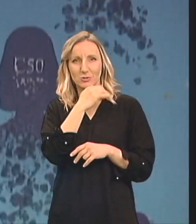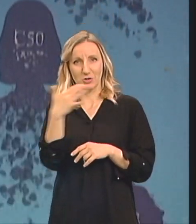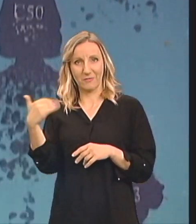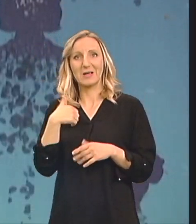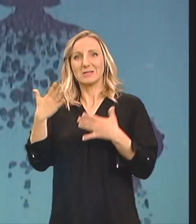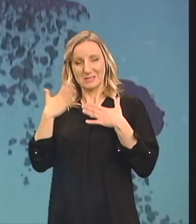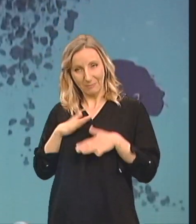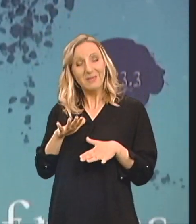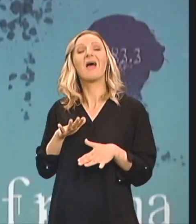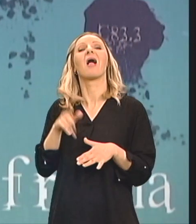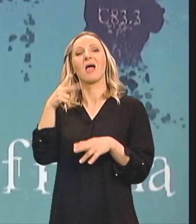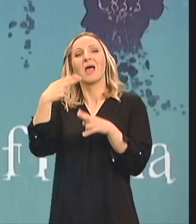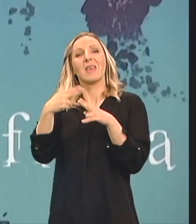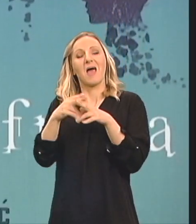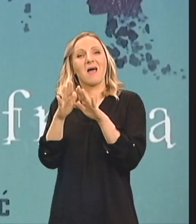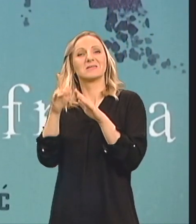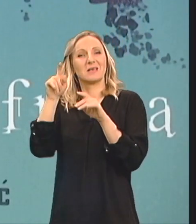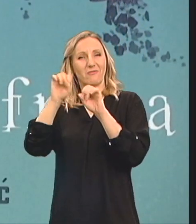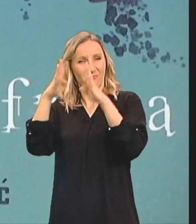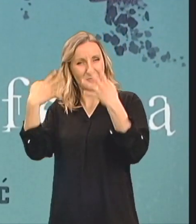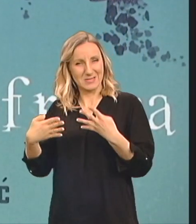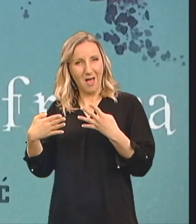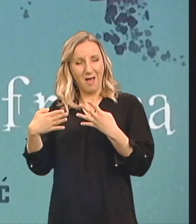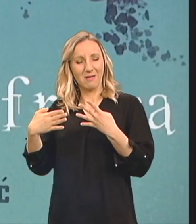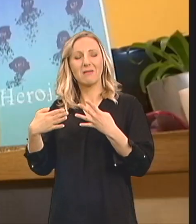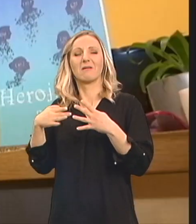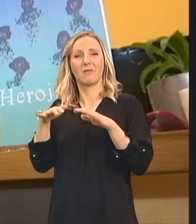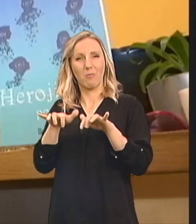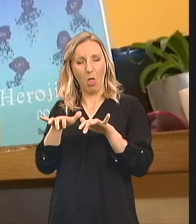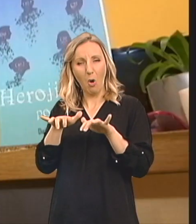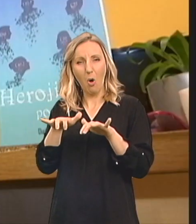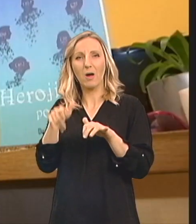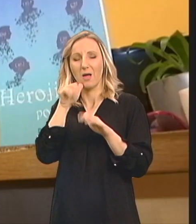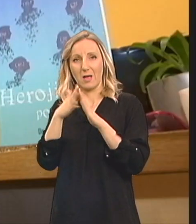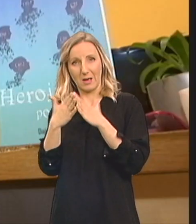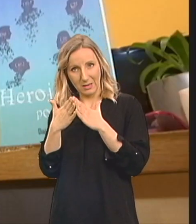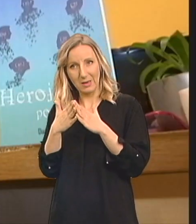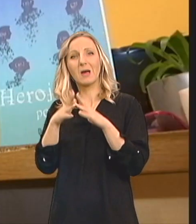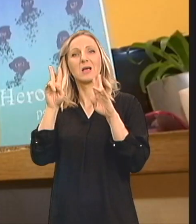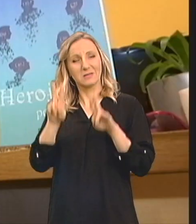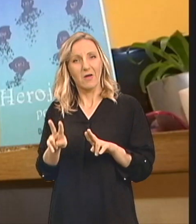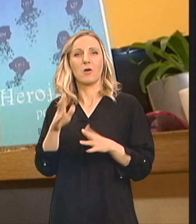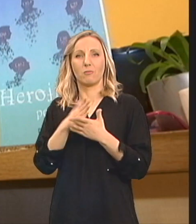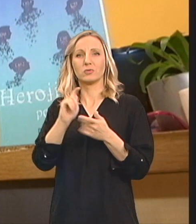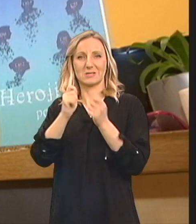bloga Da bude ta riječ šifra A ti ljudi Za mene stvarno jesu heroji